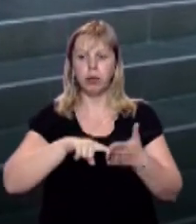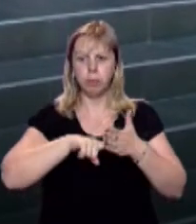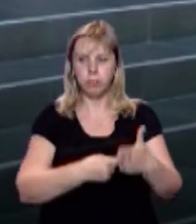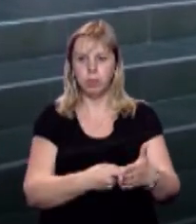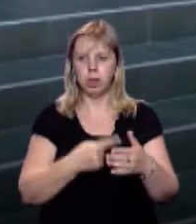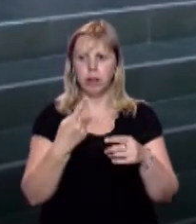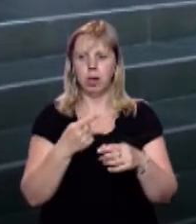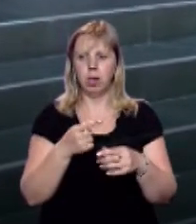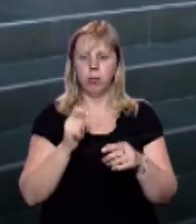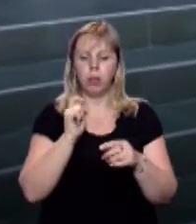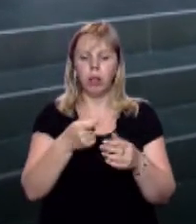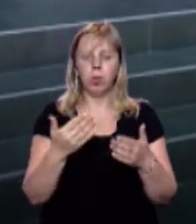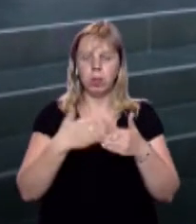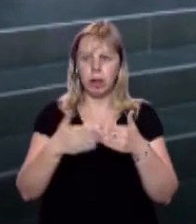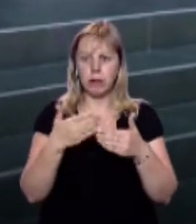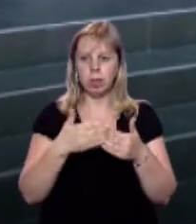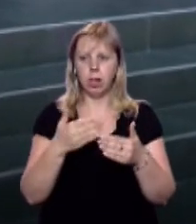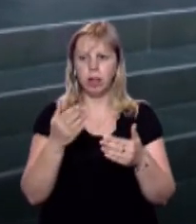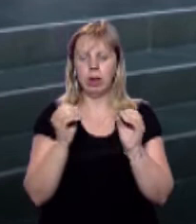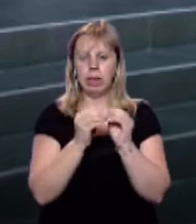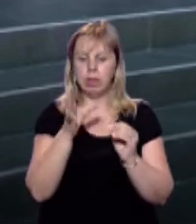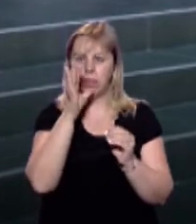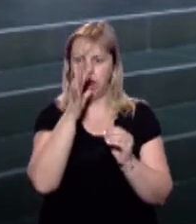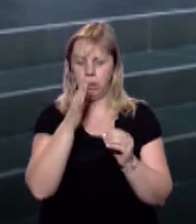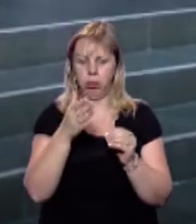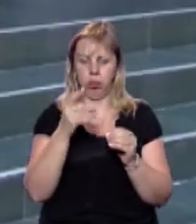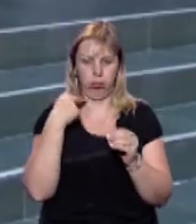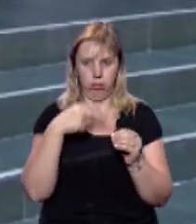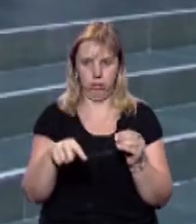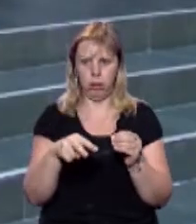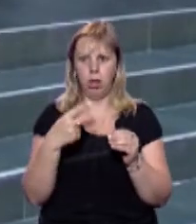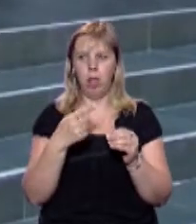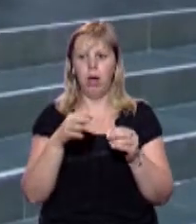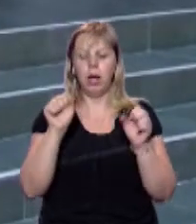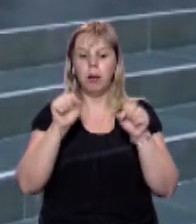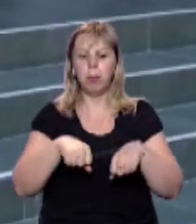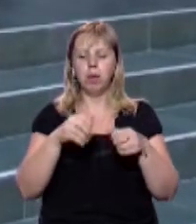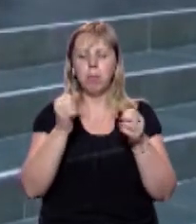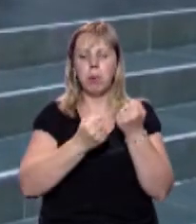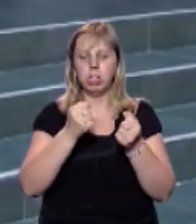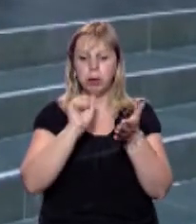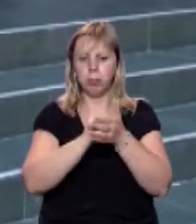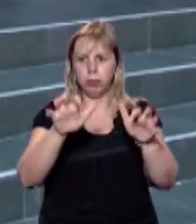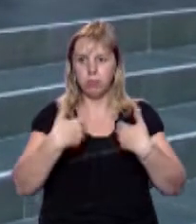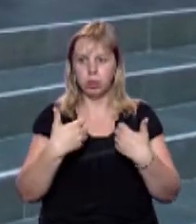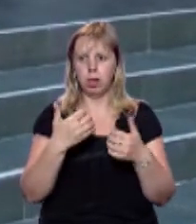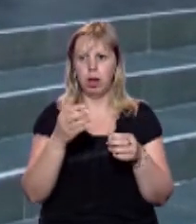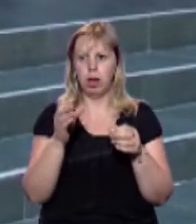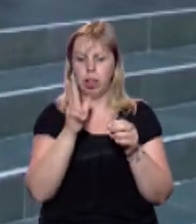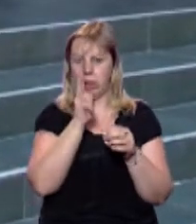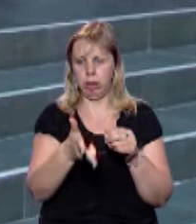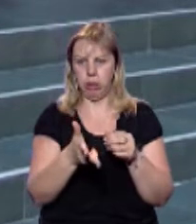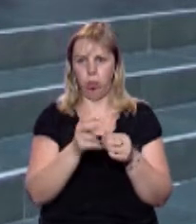призначенні йому покарання у вигляді 10 років позбавленням волі, позбавленням права керування транспортними засобами строком